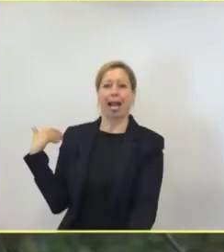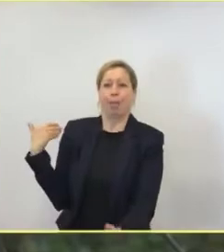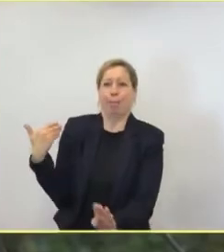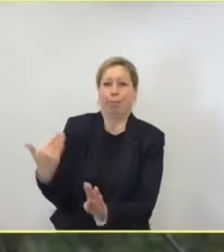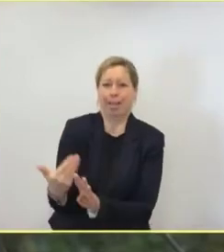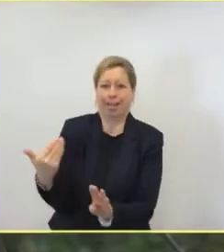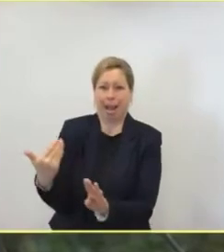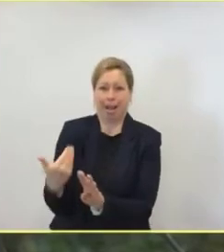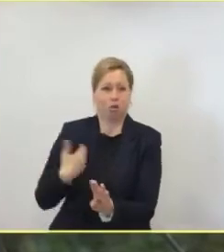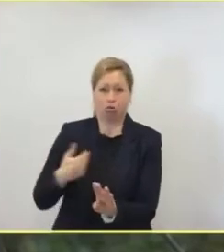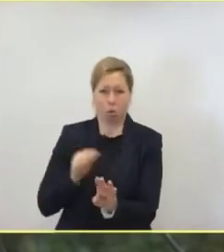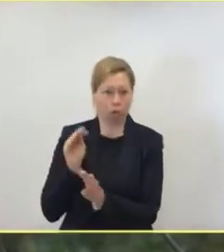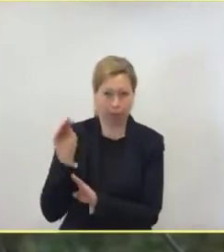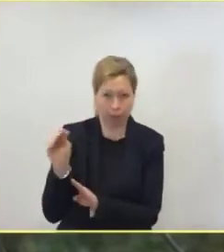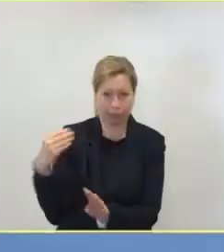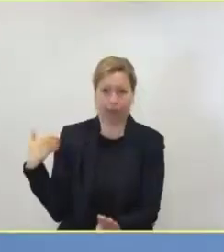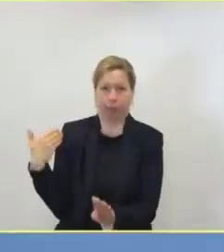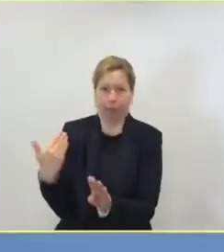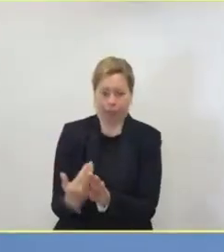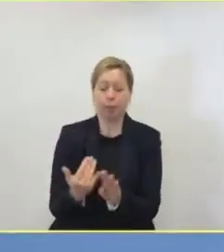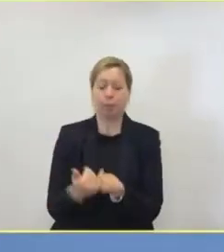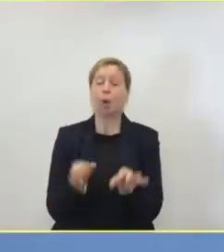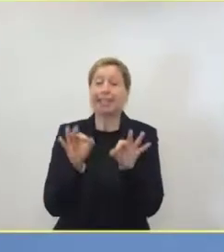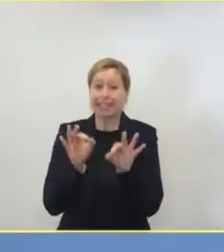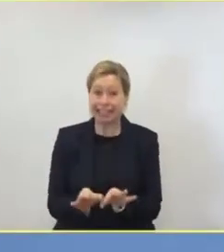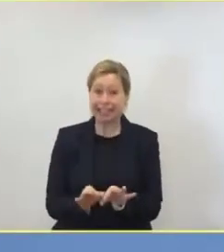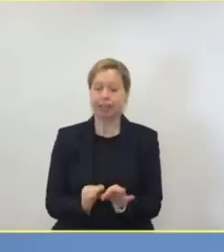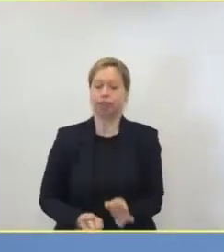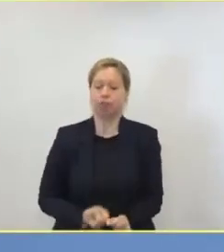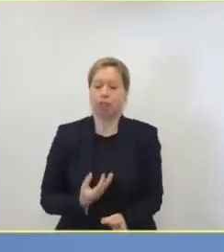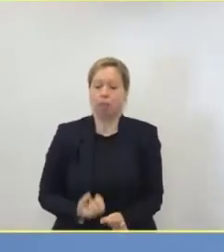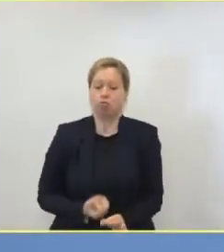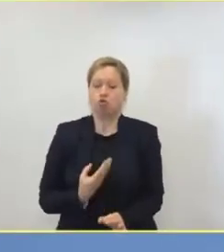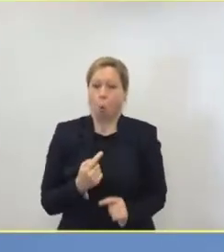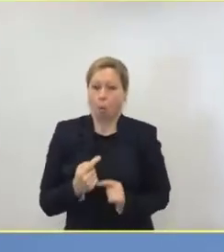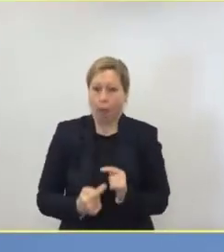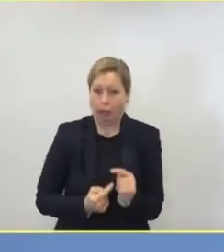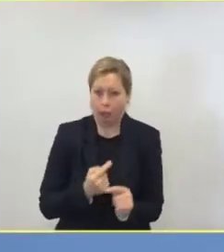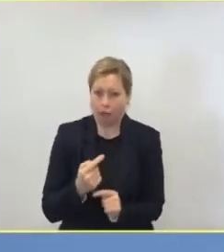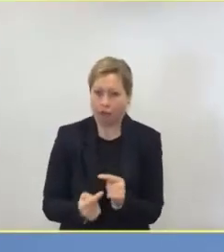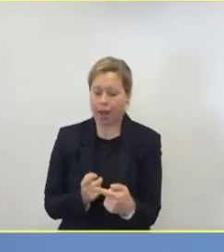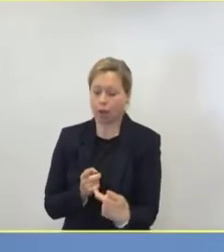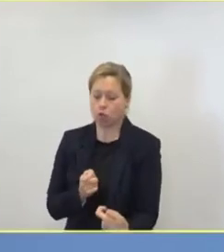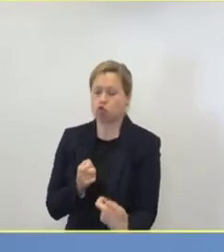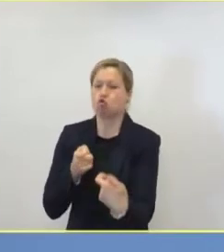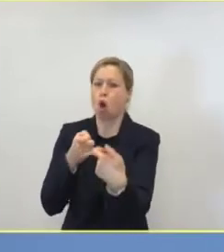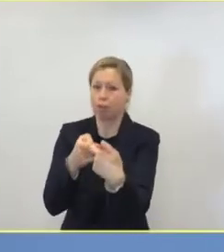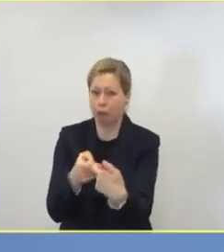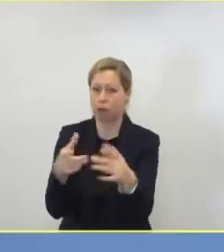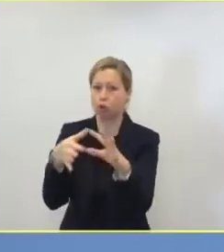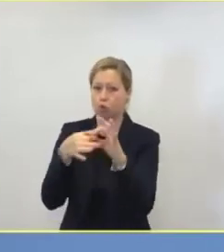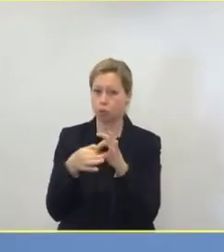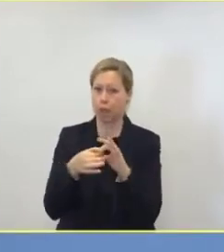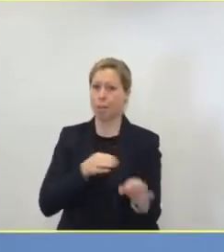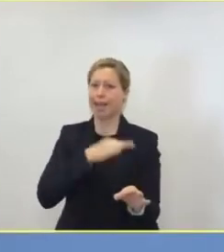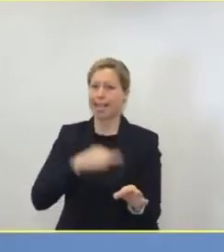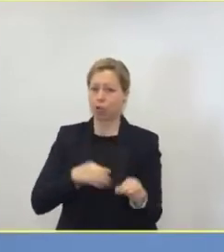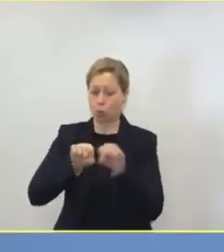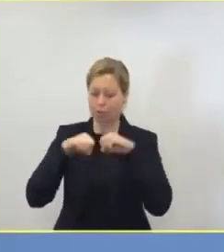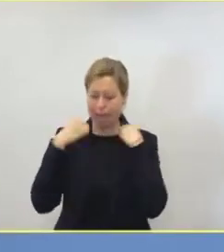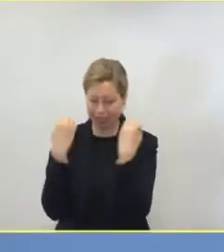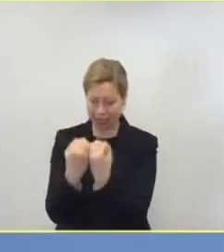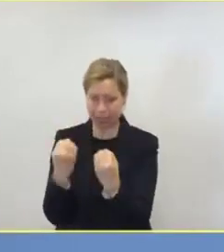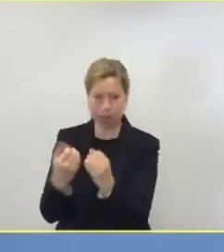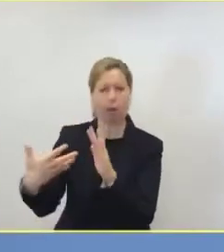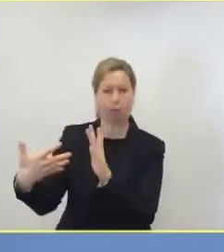erst einmal Symptome entwickeln müssen. Dann müssen sie einen Kontakt haben zum Gesundheitssystem, um sich testen zu lassen. Dann wird dieser